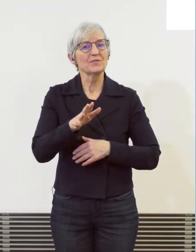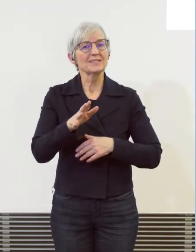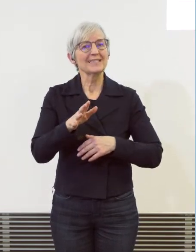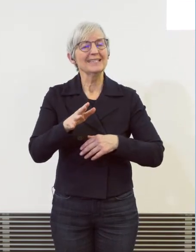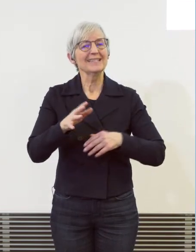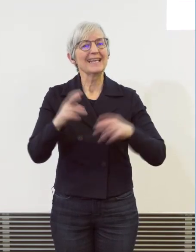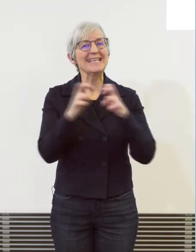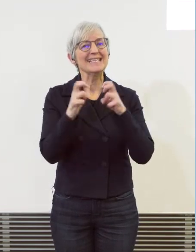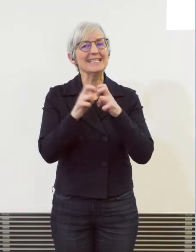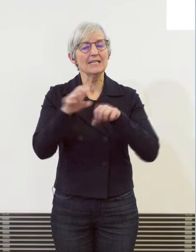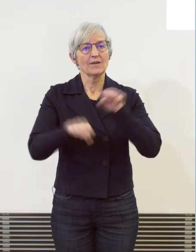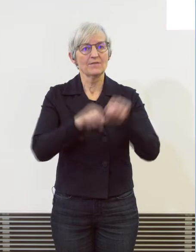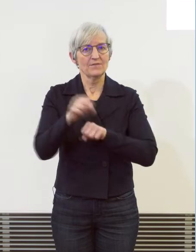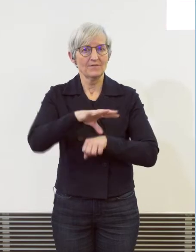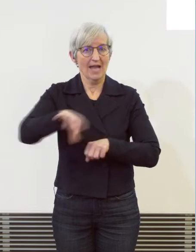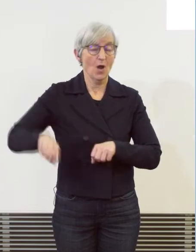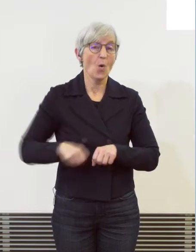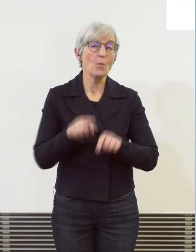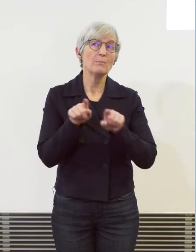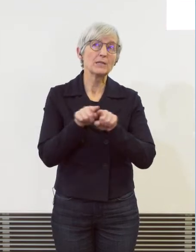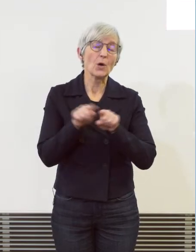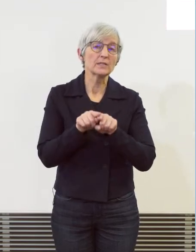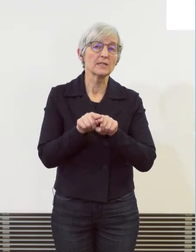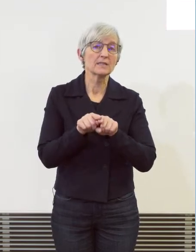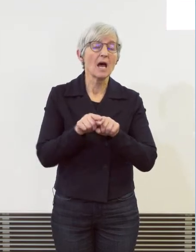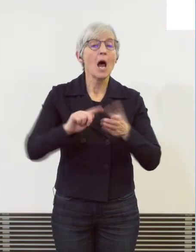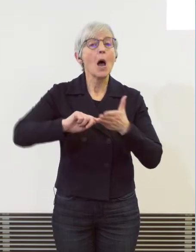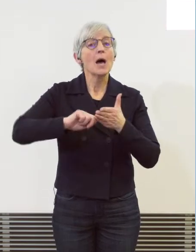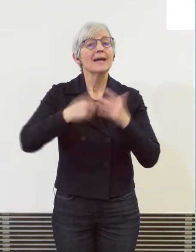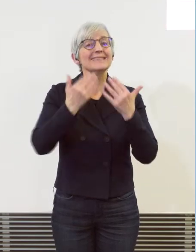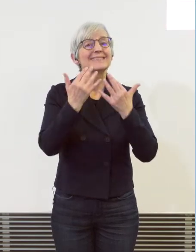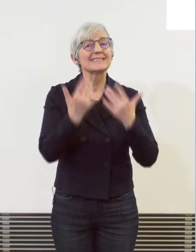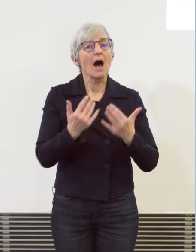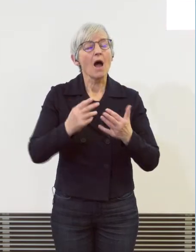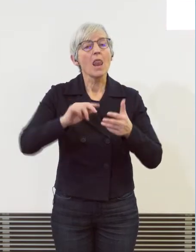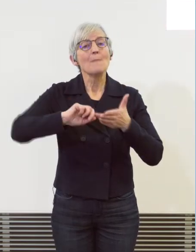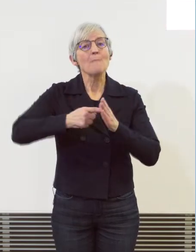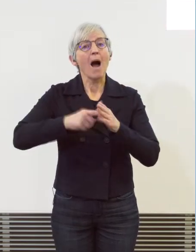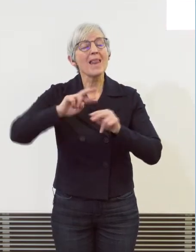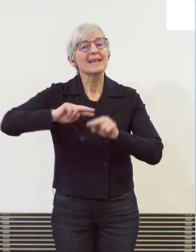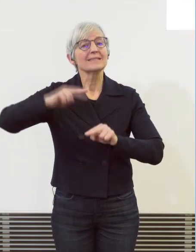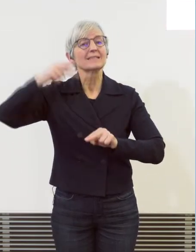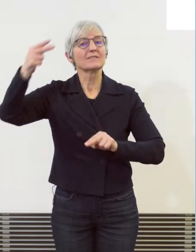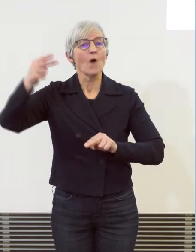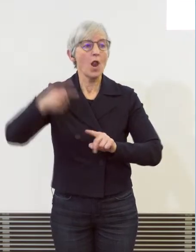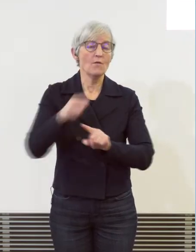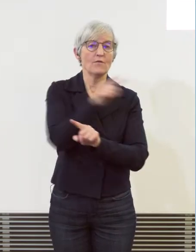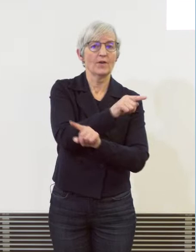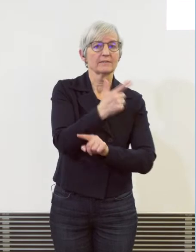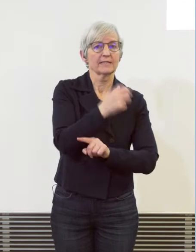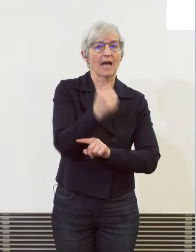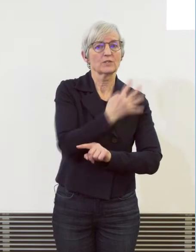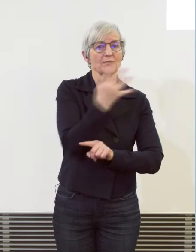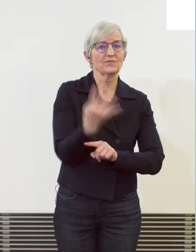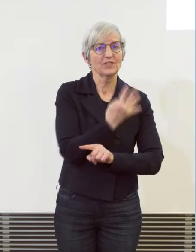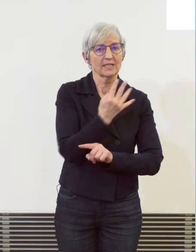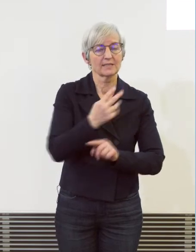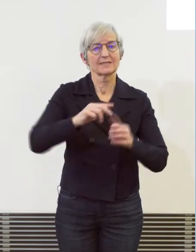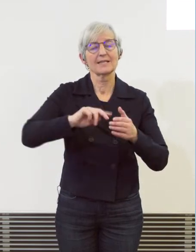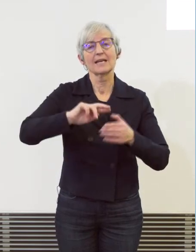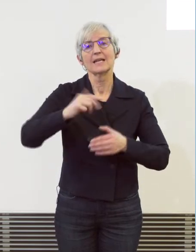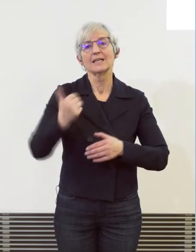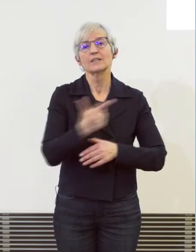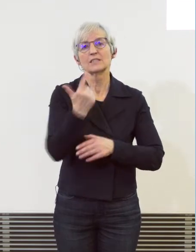liegt es einem mehr als 12-fachen Wert im Vergleich zum Jahr 2014, wo statistisch zum ersten Mal eine